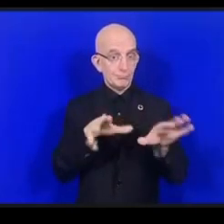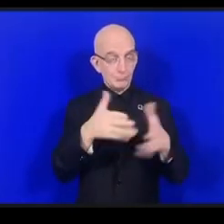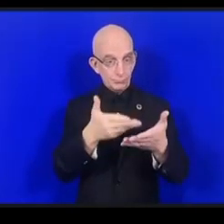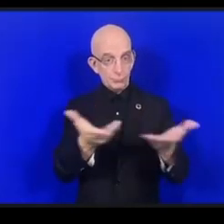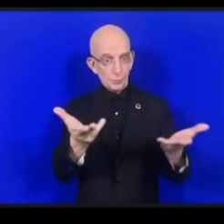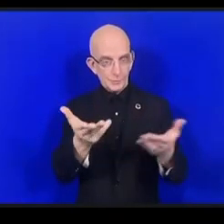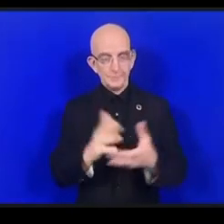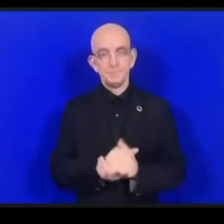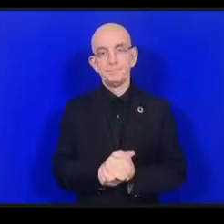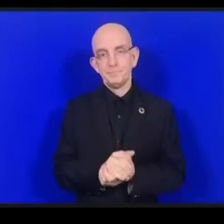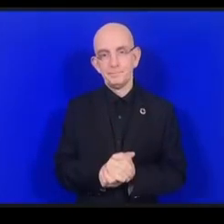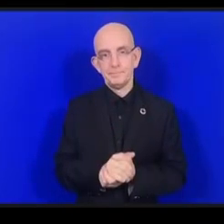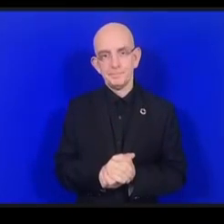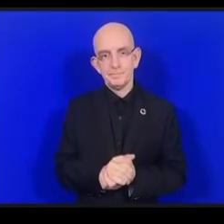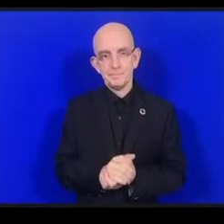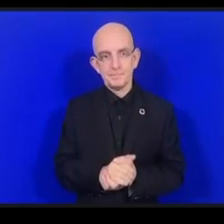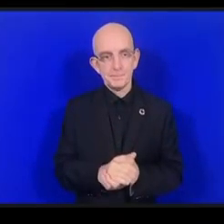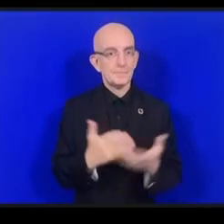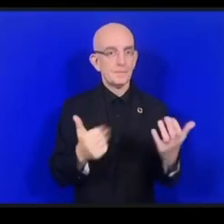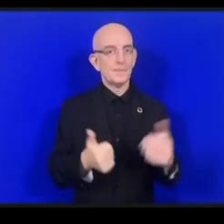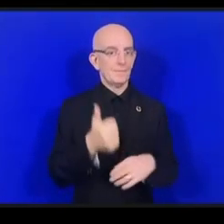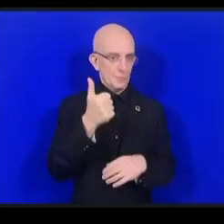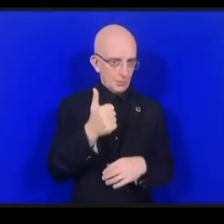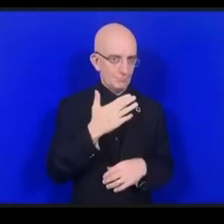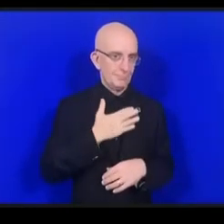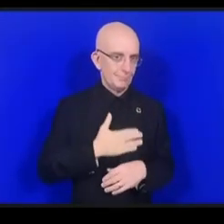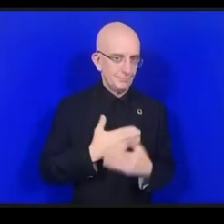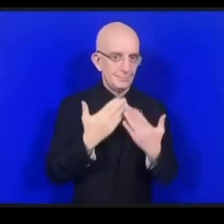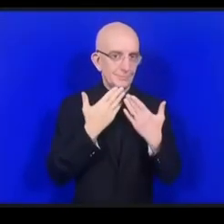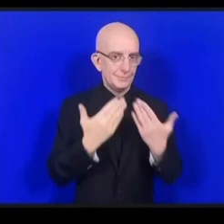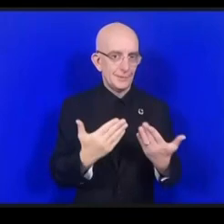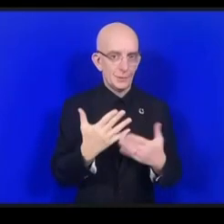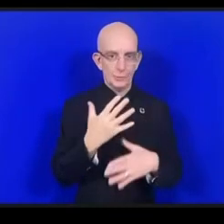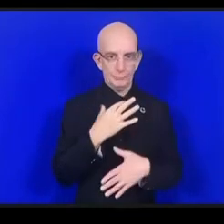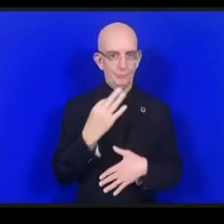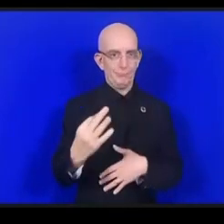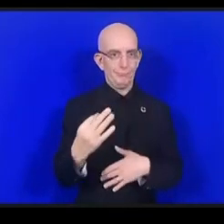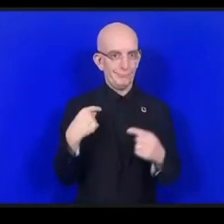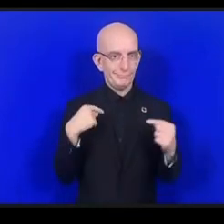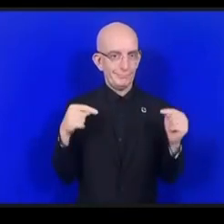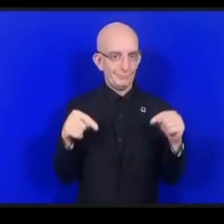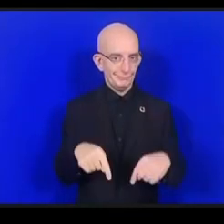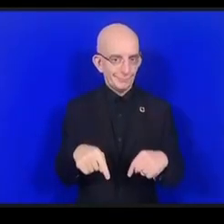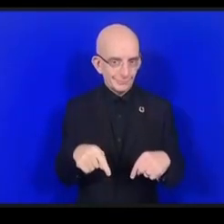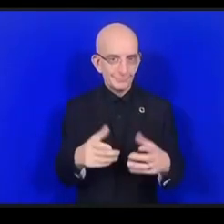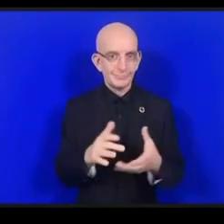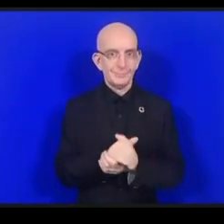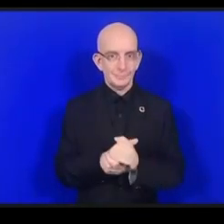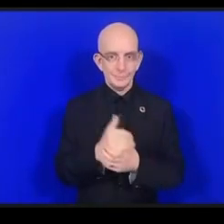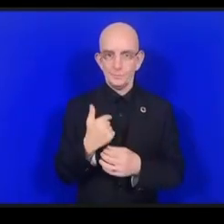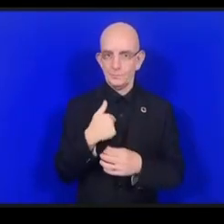تقول فيه شكرا على دعوتي هنا